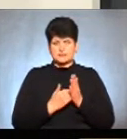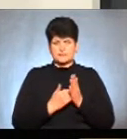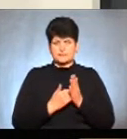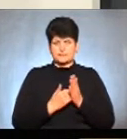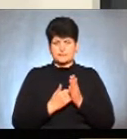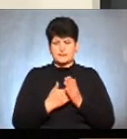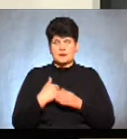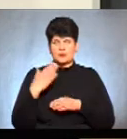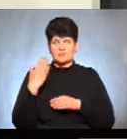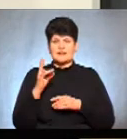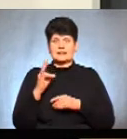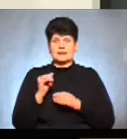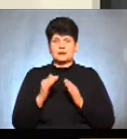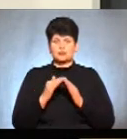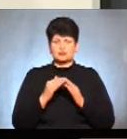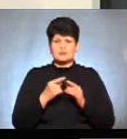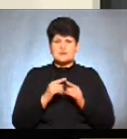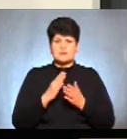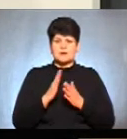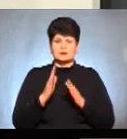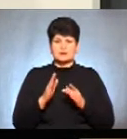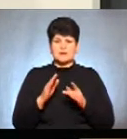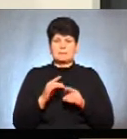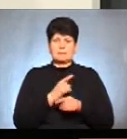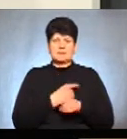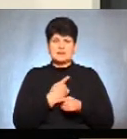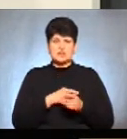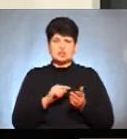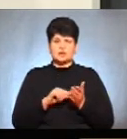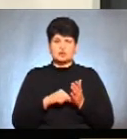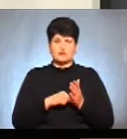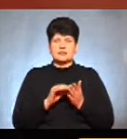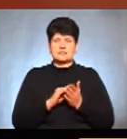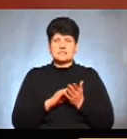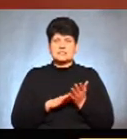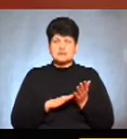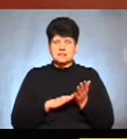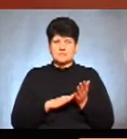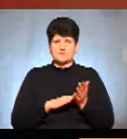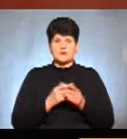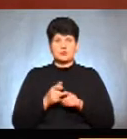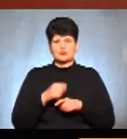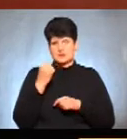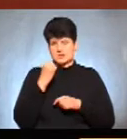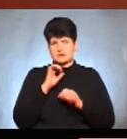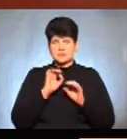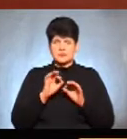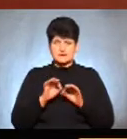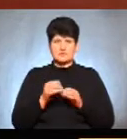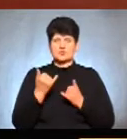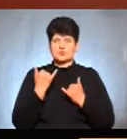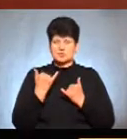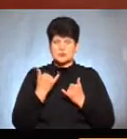голосування на дому. Це має бути медична довідка і, відповідно, написана заява. Тож я дякую вам за роз'яснення і нагадаю, що